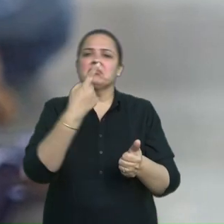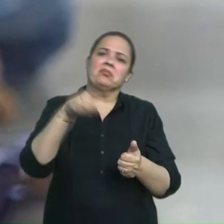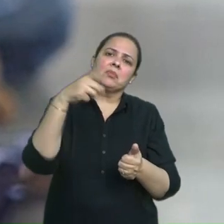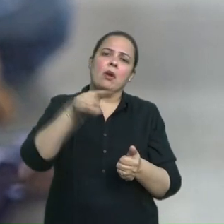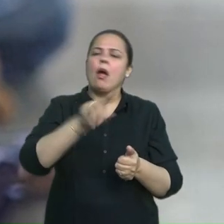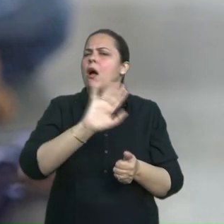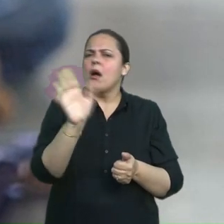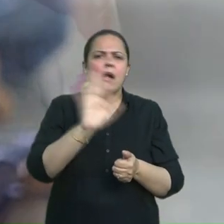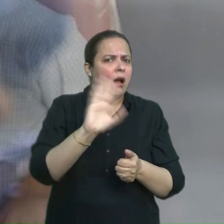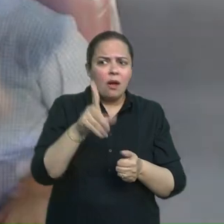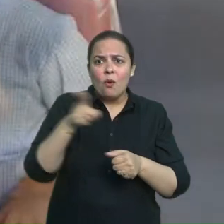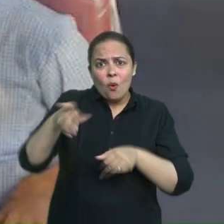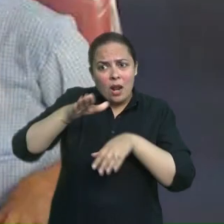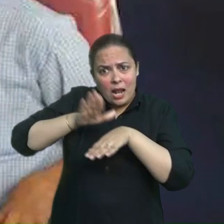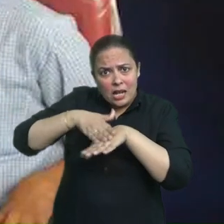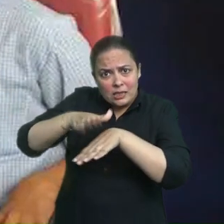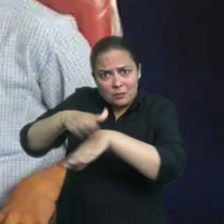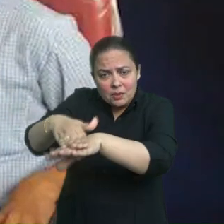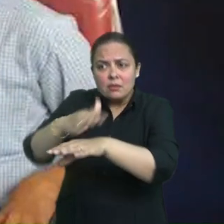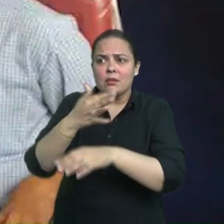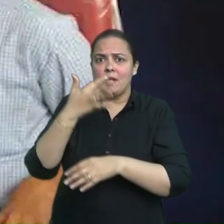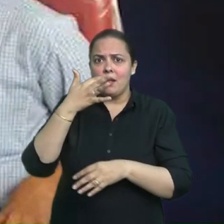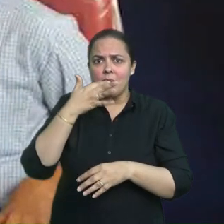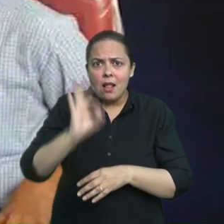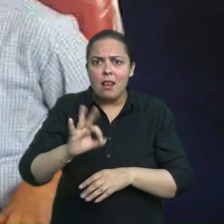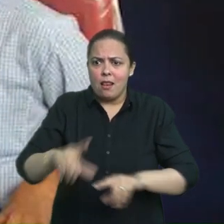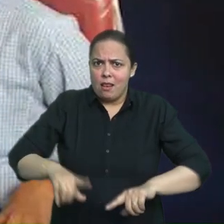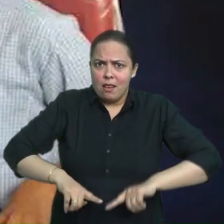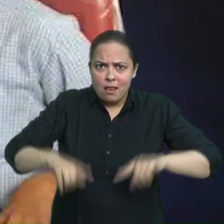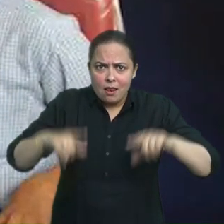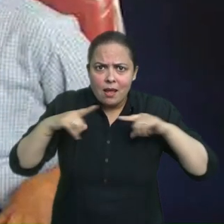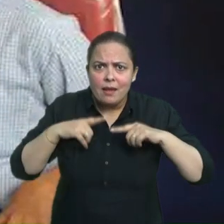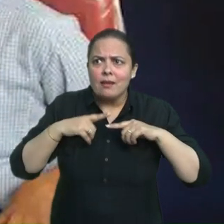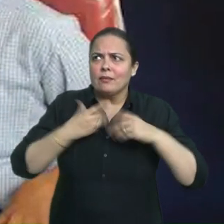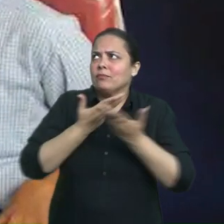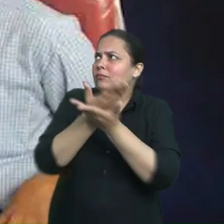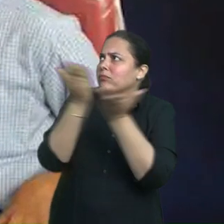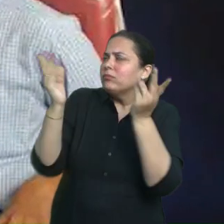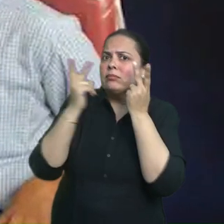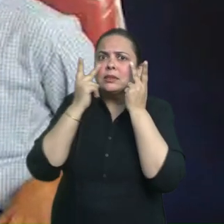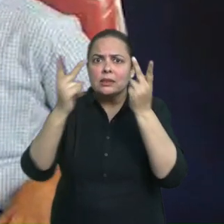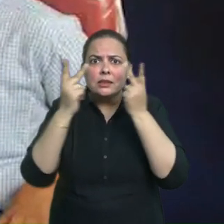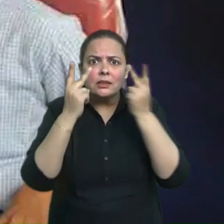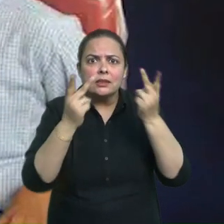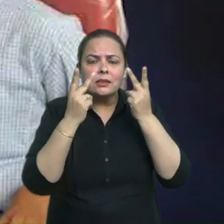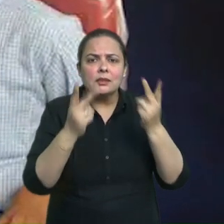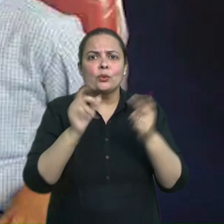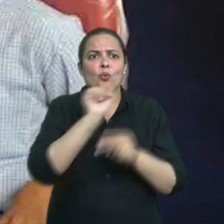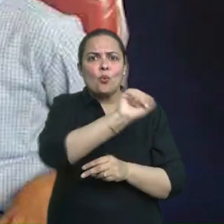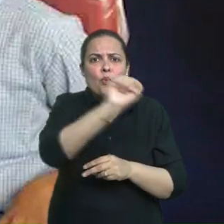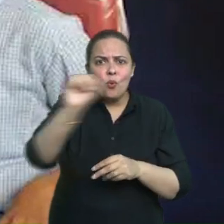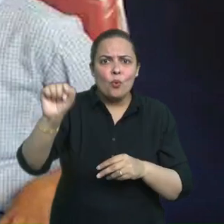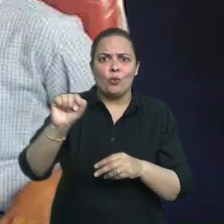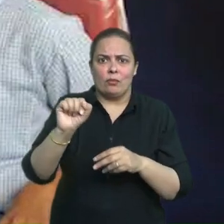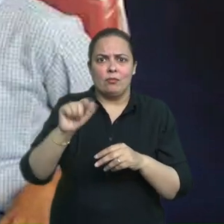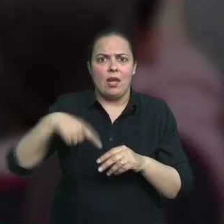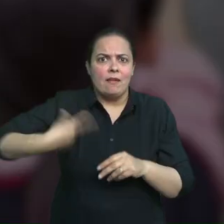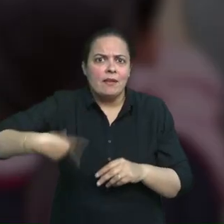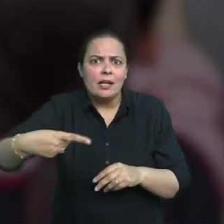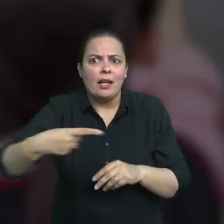पूर्ती के लिए शिक्षा में ICT सादनों के भरपूर इस्तेमाल का भी द्रता के साथ समर्तन किया गया है।